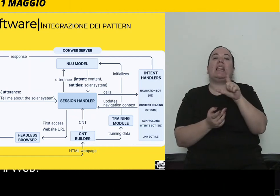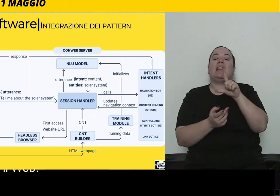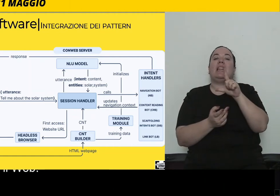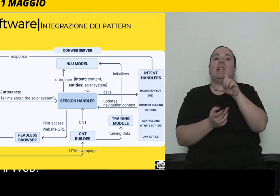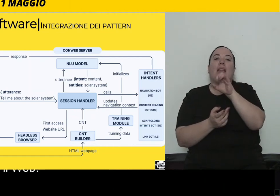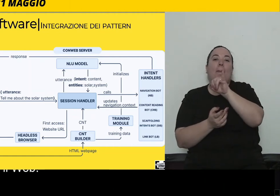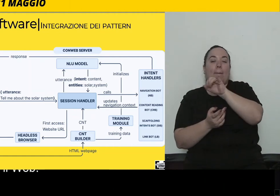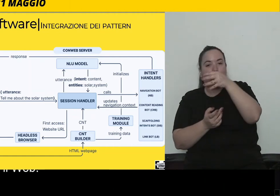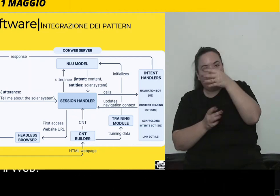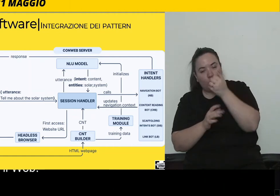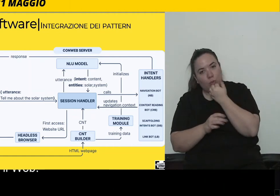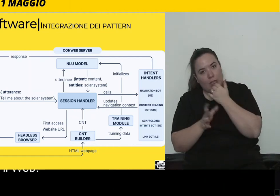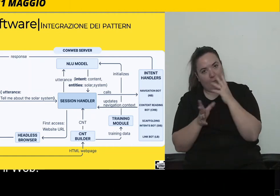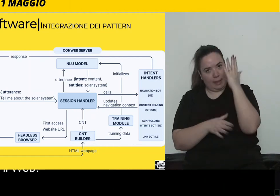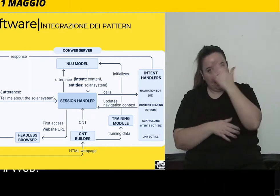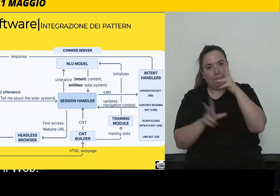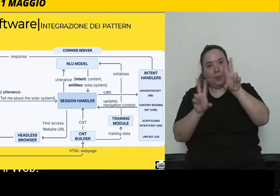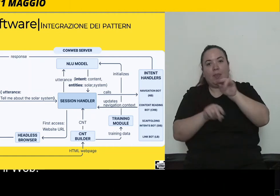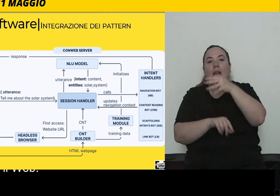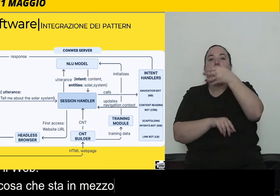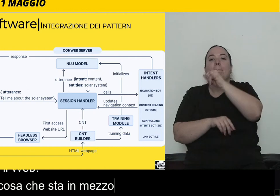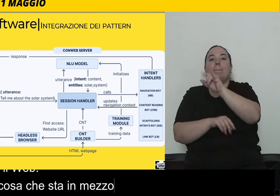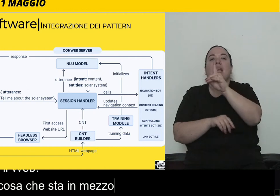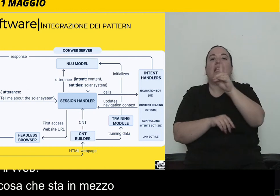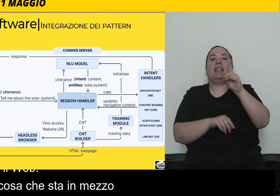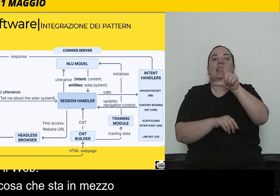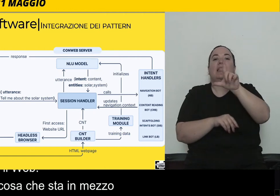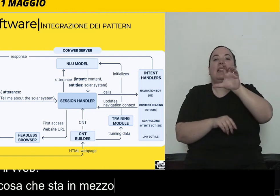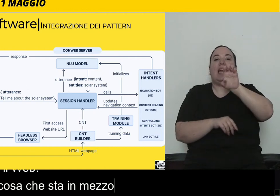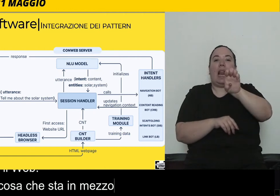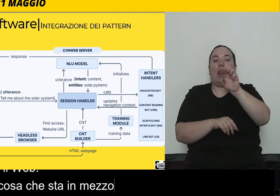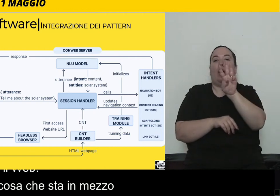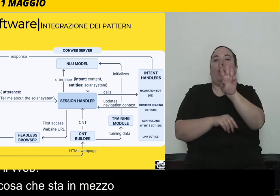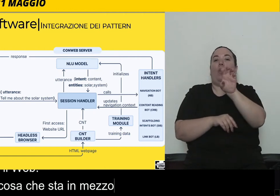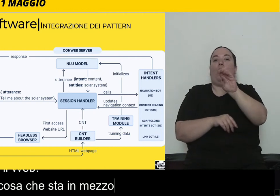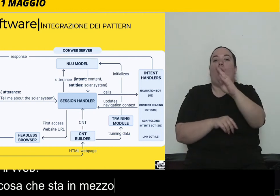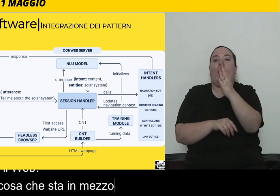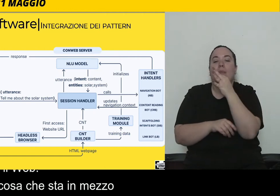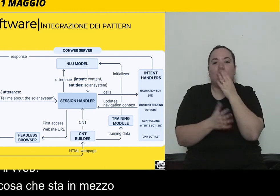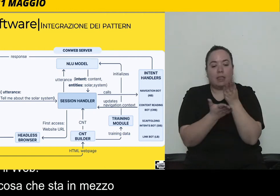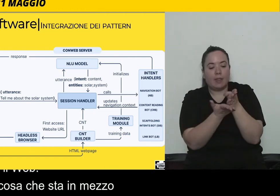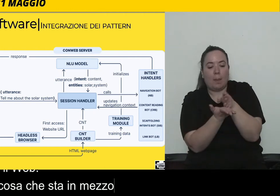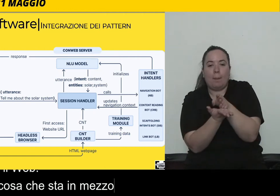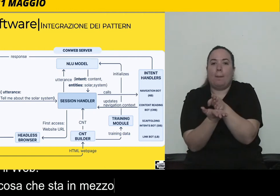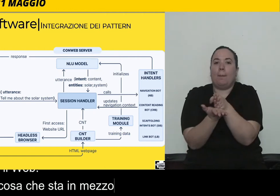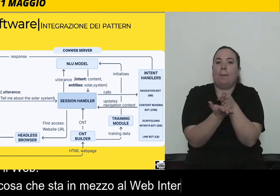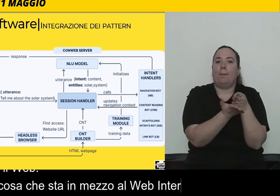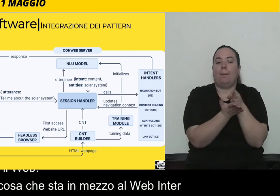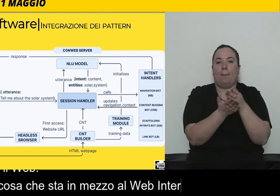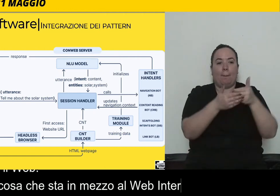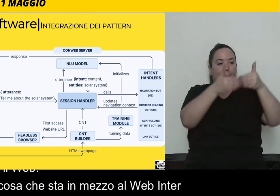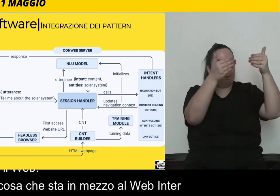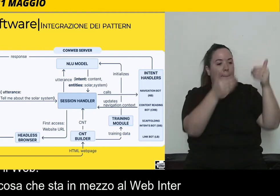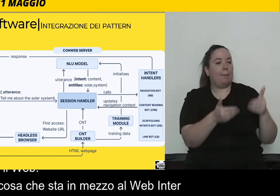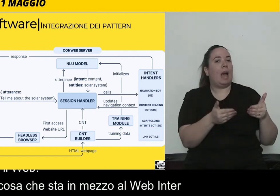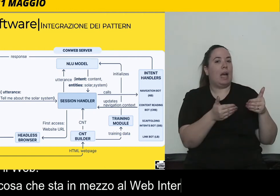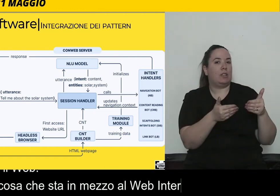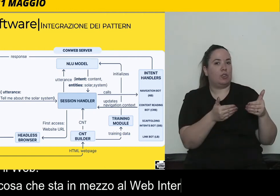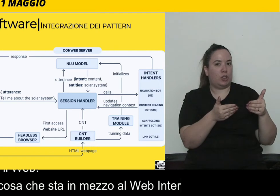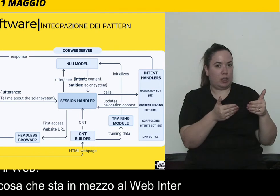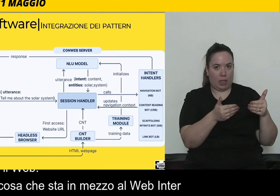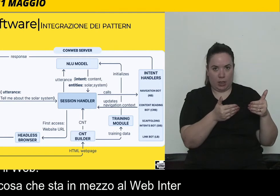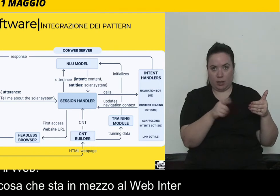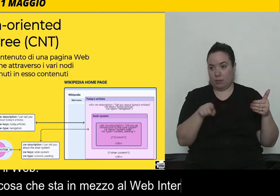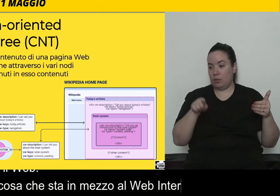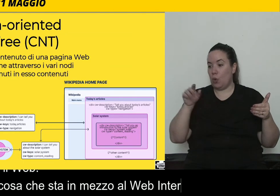a cosa? In mezzo al browser dell'utente, in mezzo al web intero. Intercetta le richieste di pagine web. Prende una